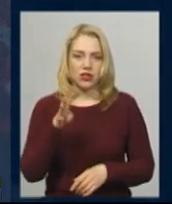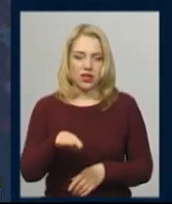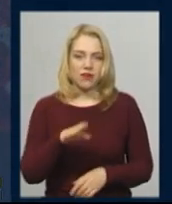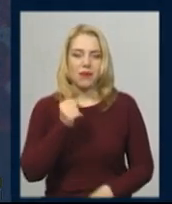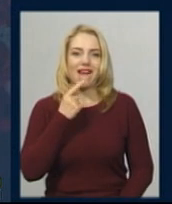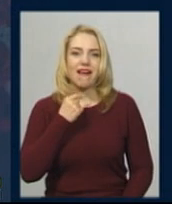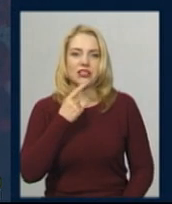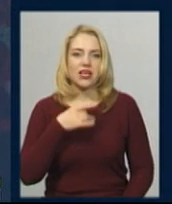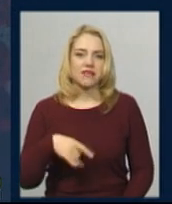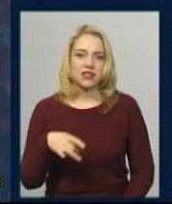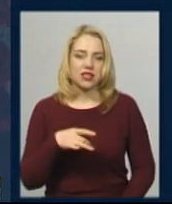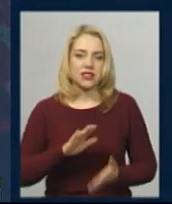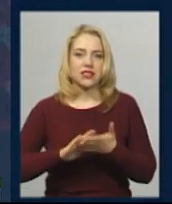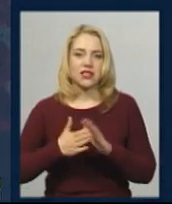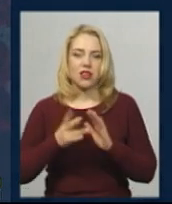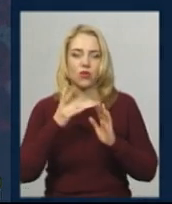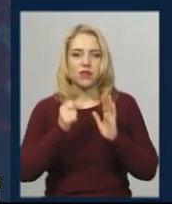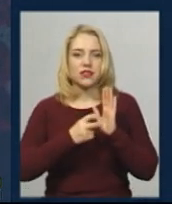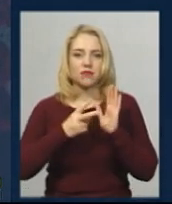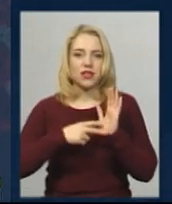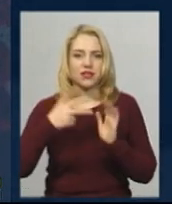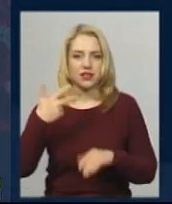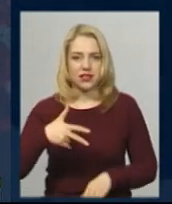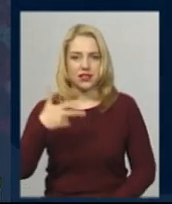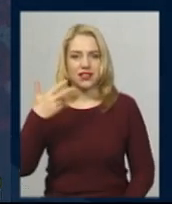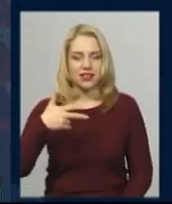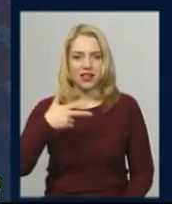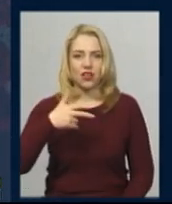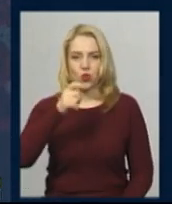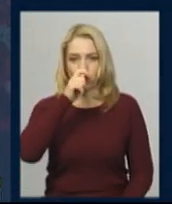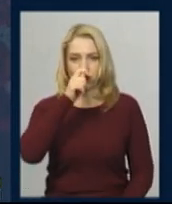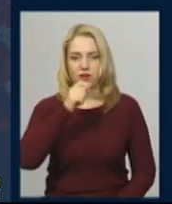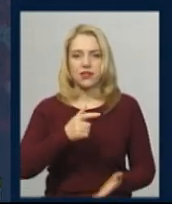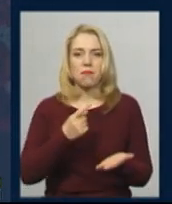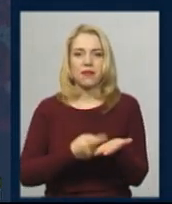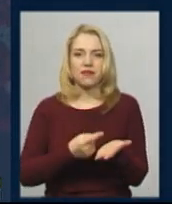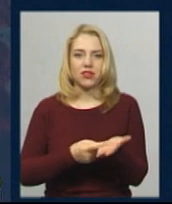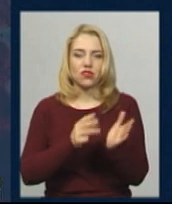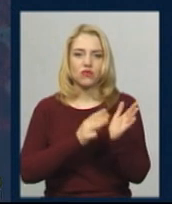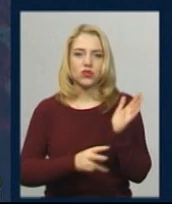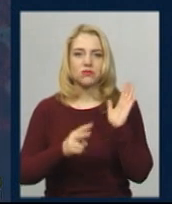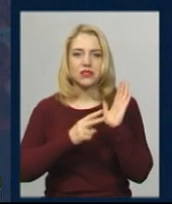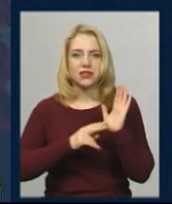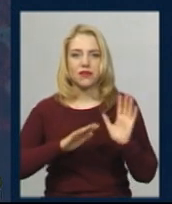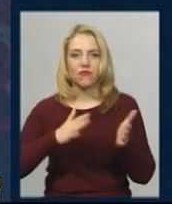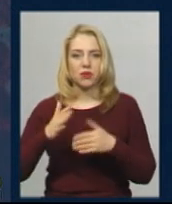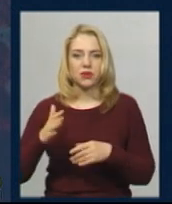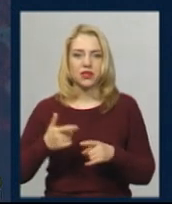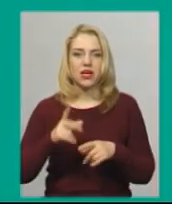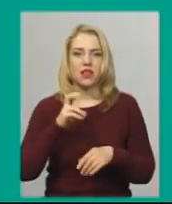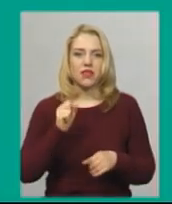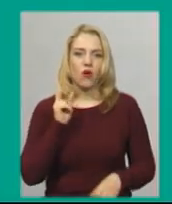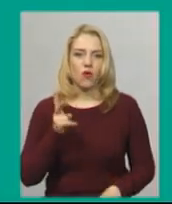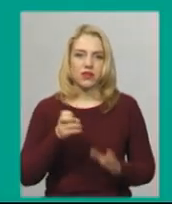Станом на 17.30 30 квітня на Хмельниччині підтверджено 87 випадків захворювання на COVID-19.